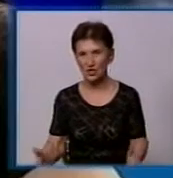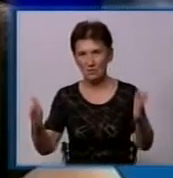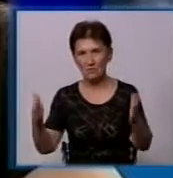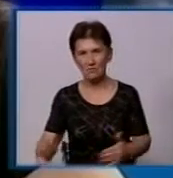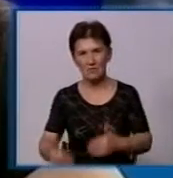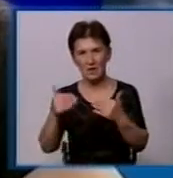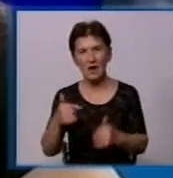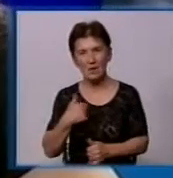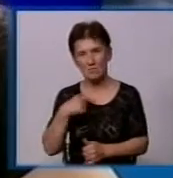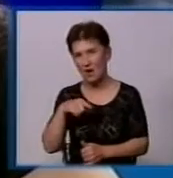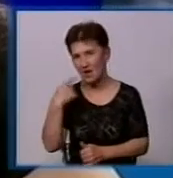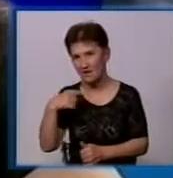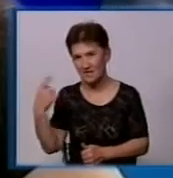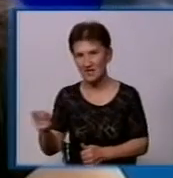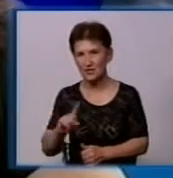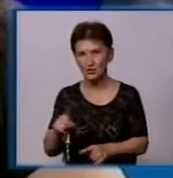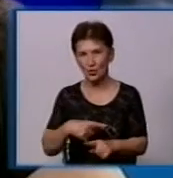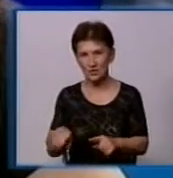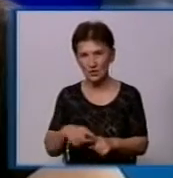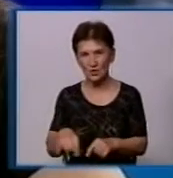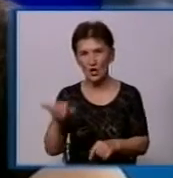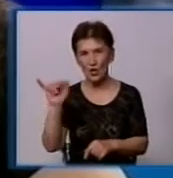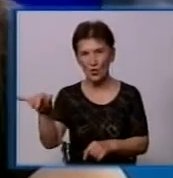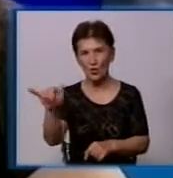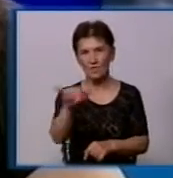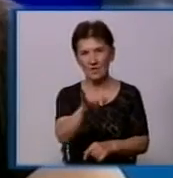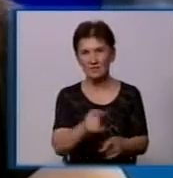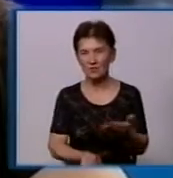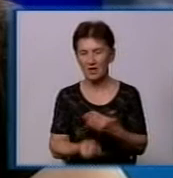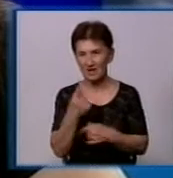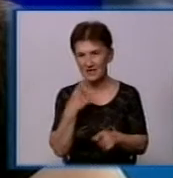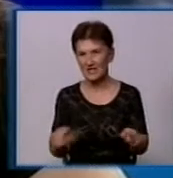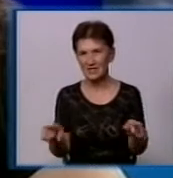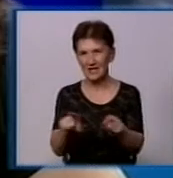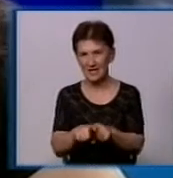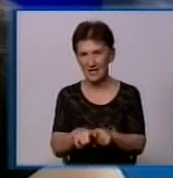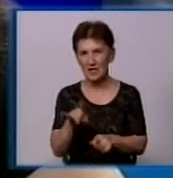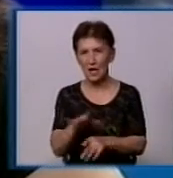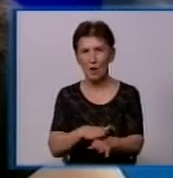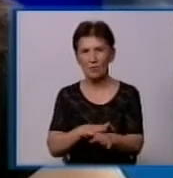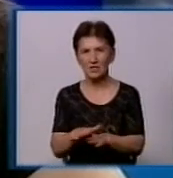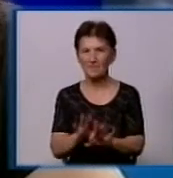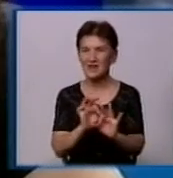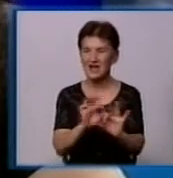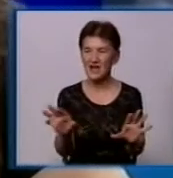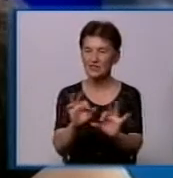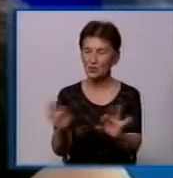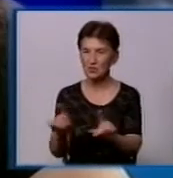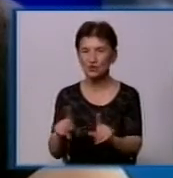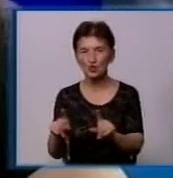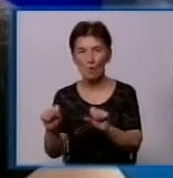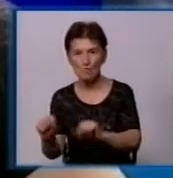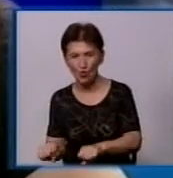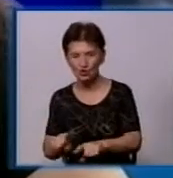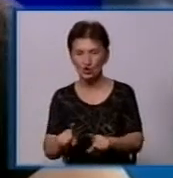скоро на ваших площадках з'являться подобні контейнери і проводили інструктаж, як потрібно звертати, що можна, що можна,